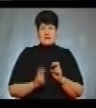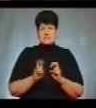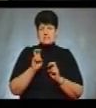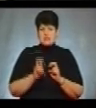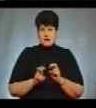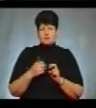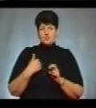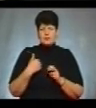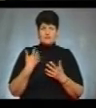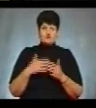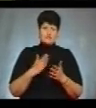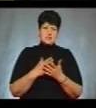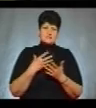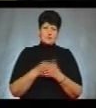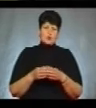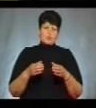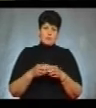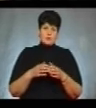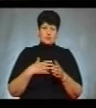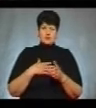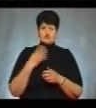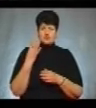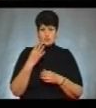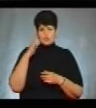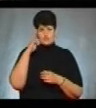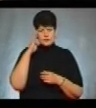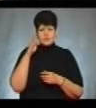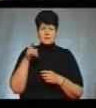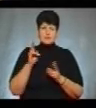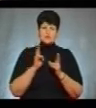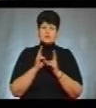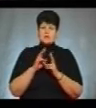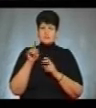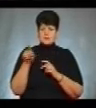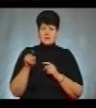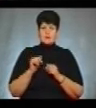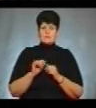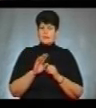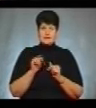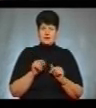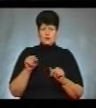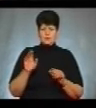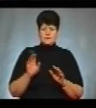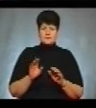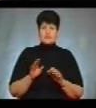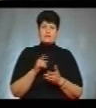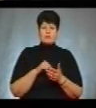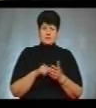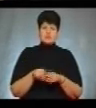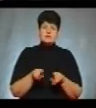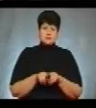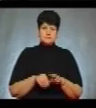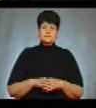мене вже є своя компанія, нас зібрали вже 4 чоловіки, які ми там зустрічаємося, не тільки тут, але й в місті.